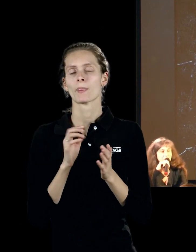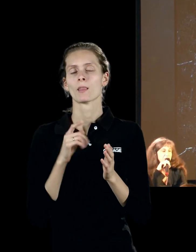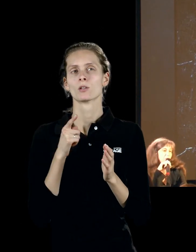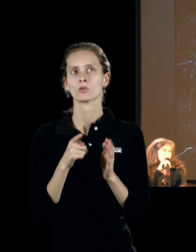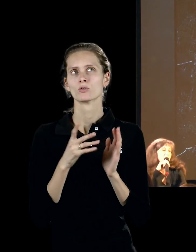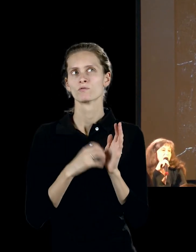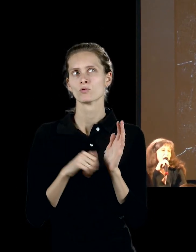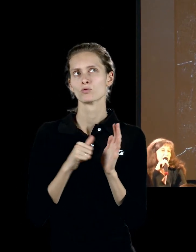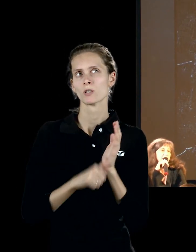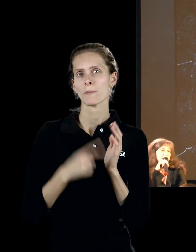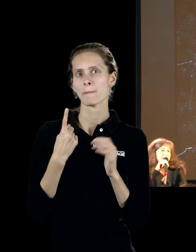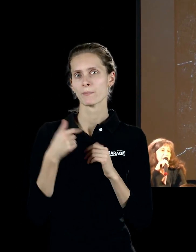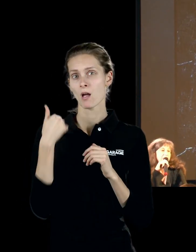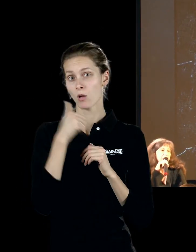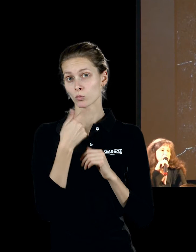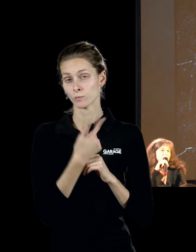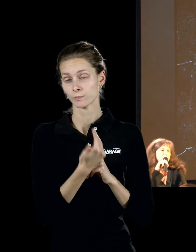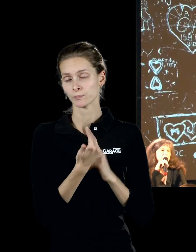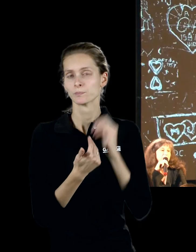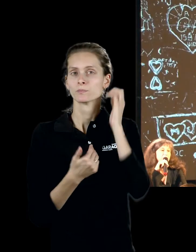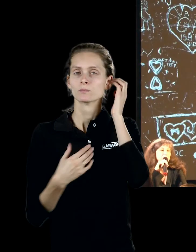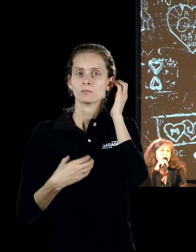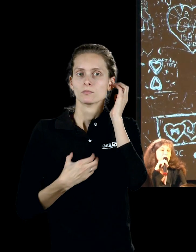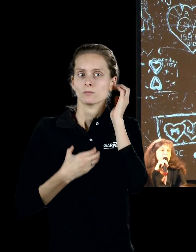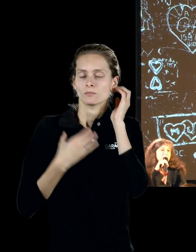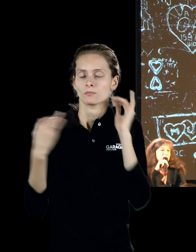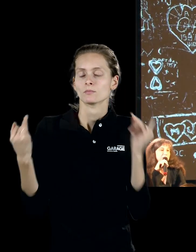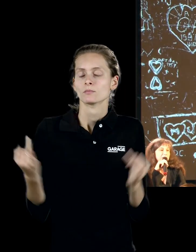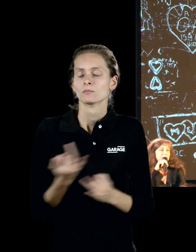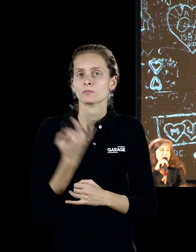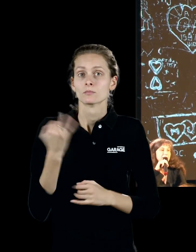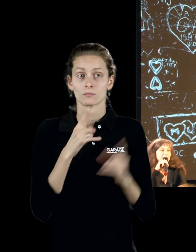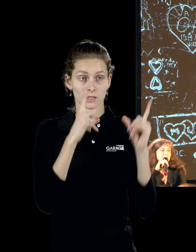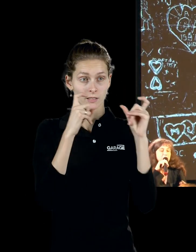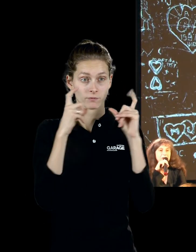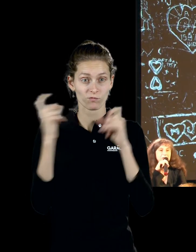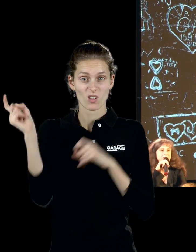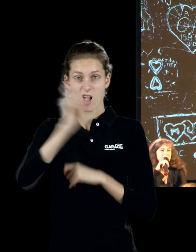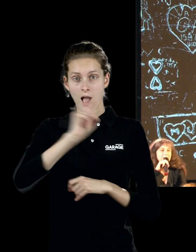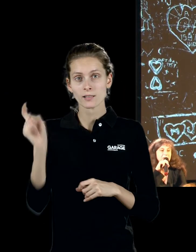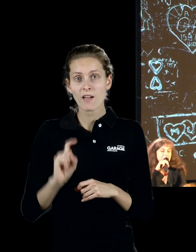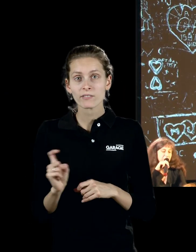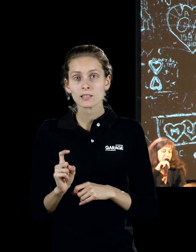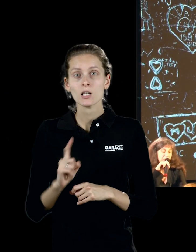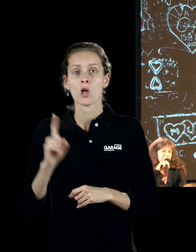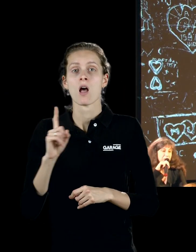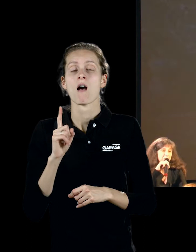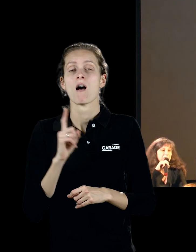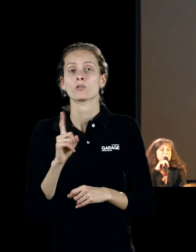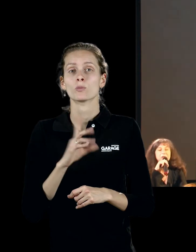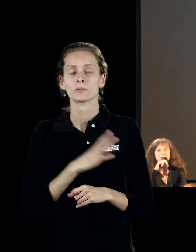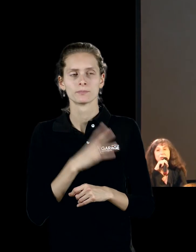в 61-м году. И при этом жутко интересно, что снимал он эти граффити так, чтобы они выглядели как